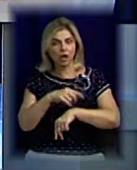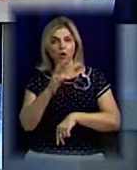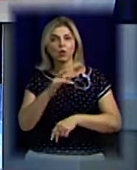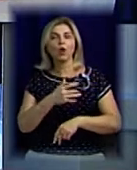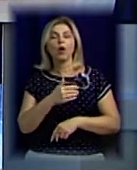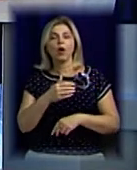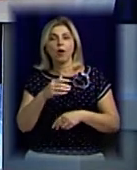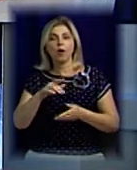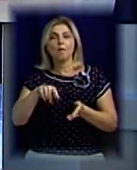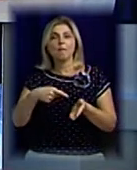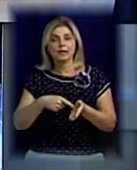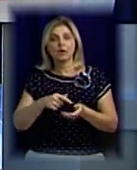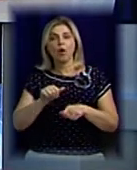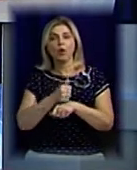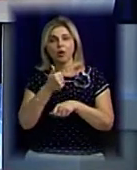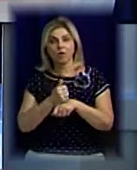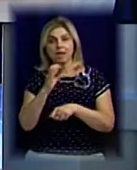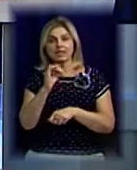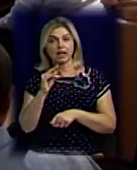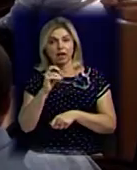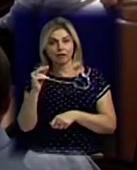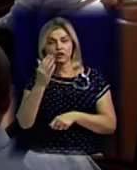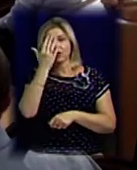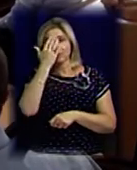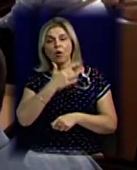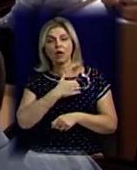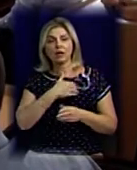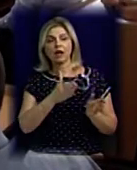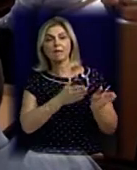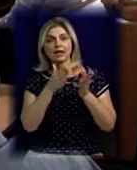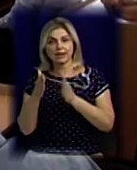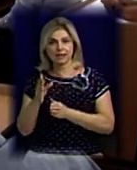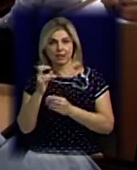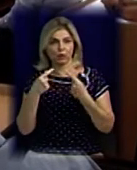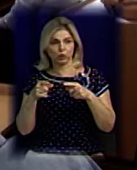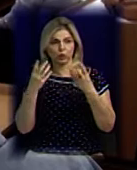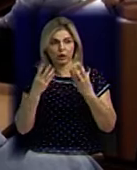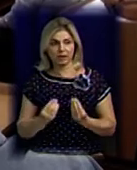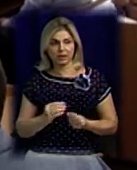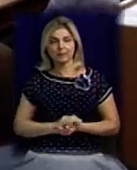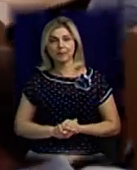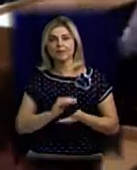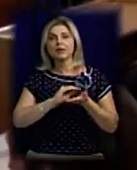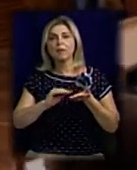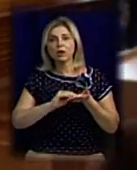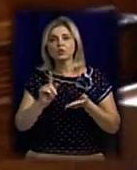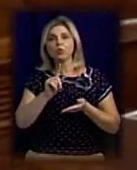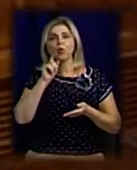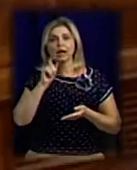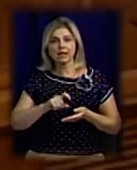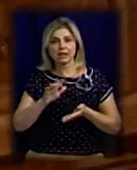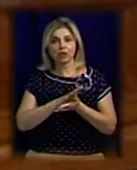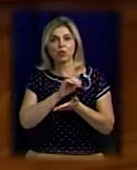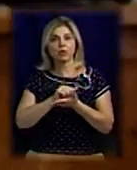Олександр Сінкевич пропонував перенести його розгляд. Несмішно. Це пишуть всеукраїнських ЗМІ, що в Миколаїві